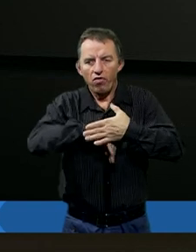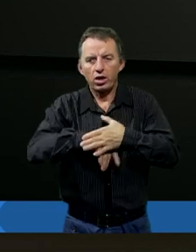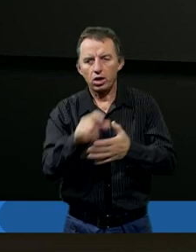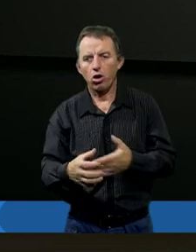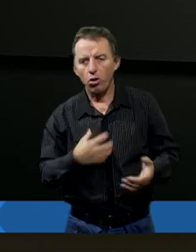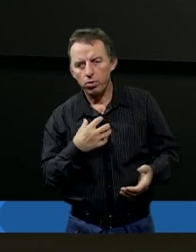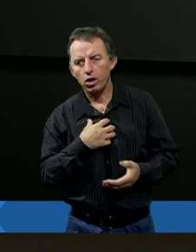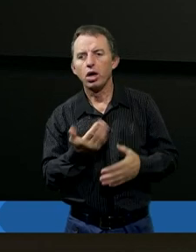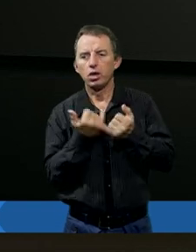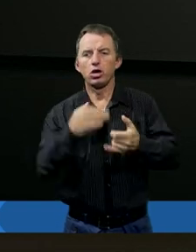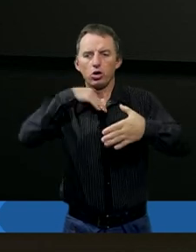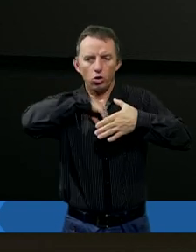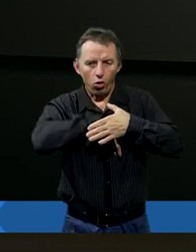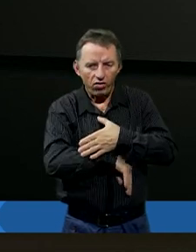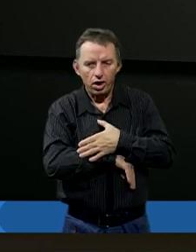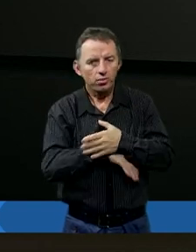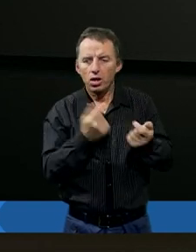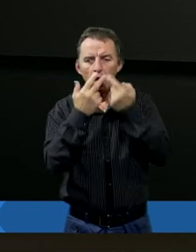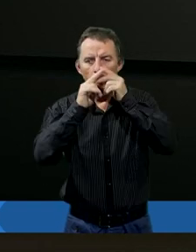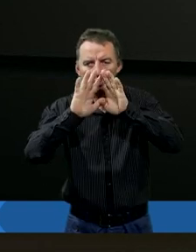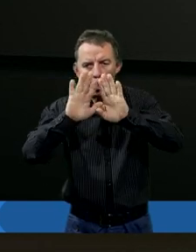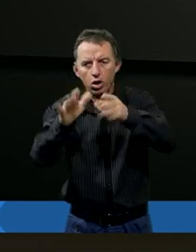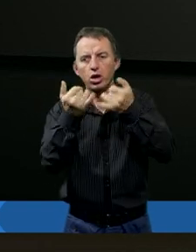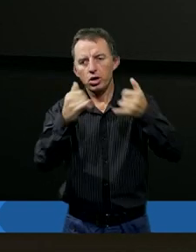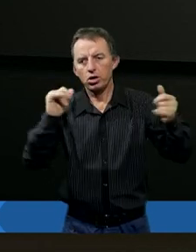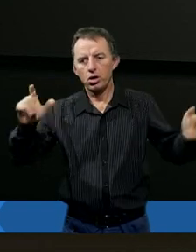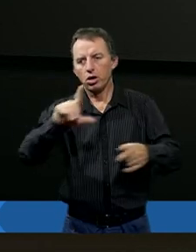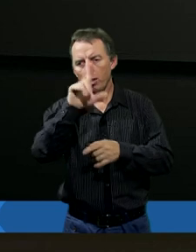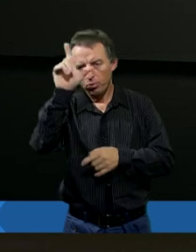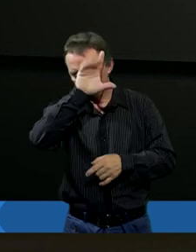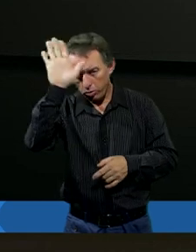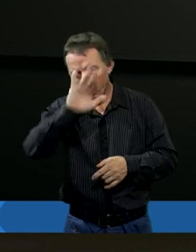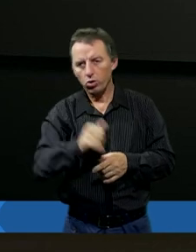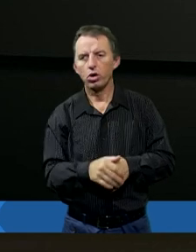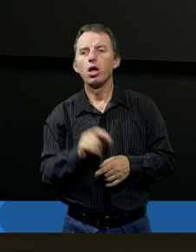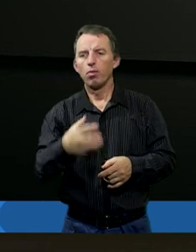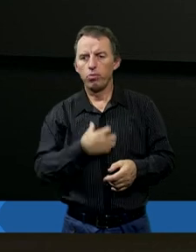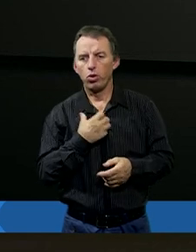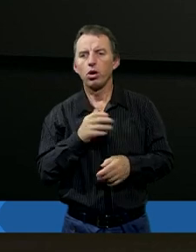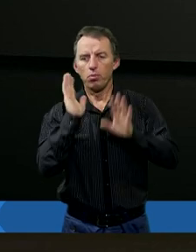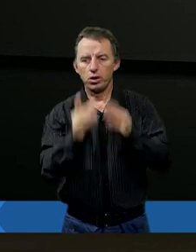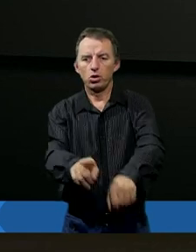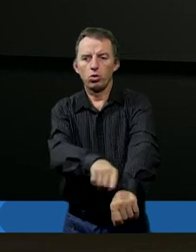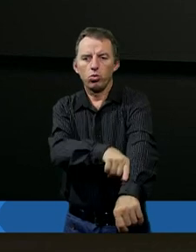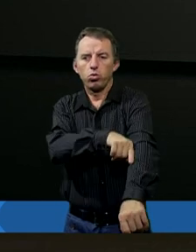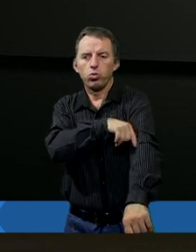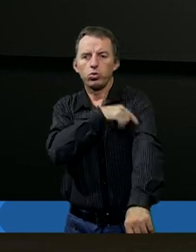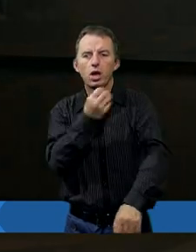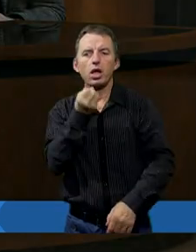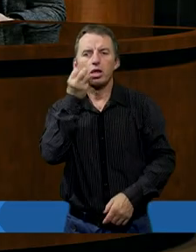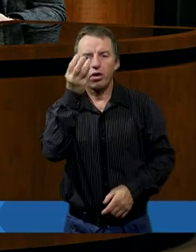bólu. Bo jeżeli schowamy i nie pokażemy innym lub Bogu, to ten ból na pewno będzie dłużej trwał.